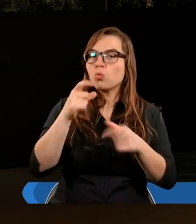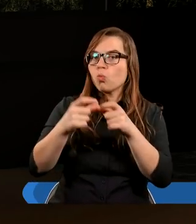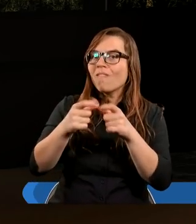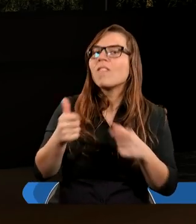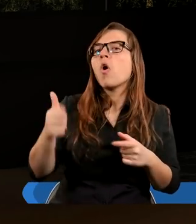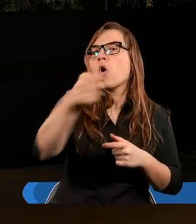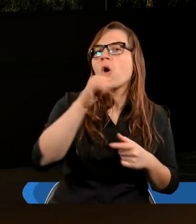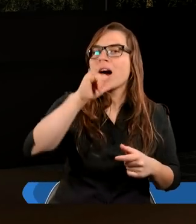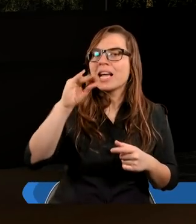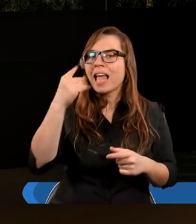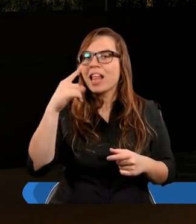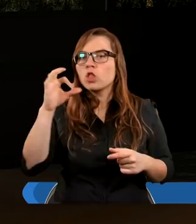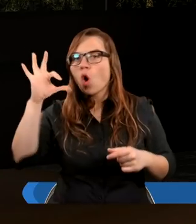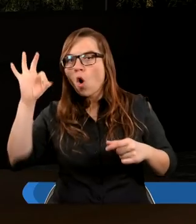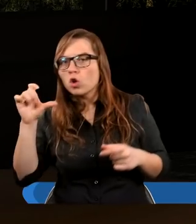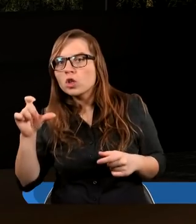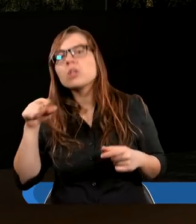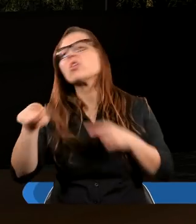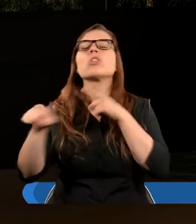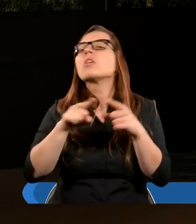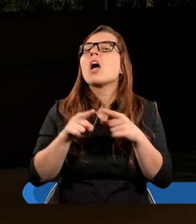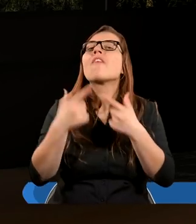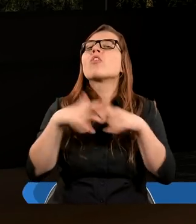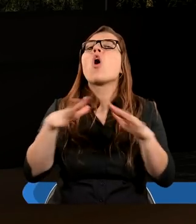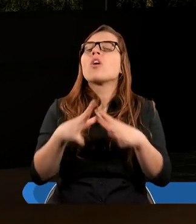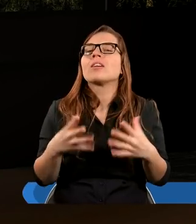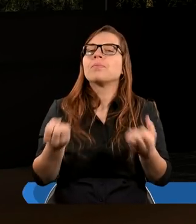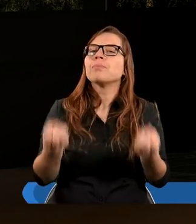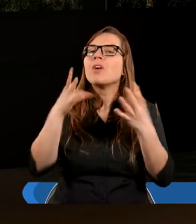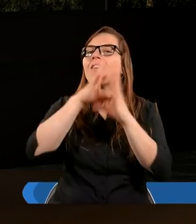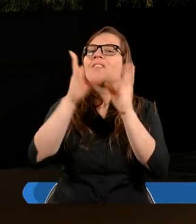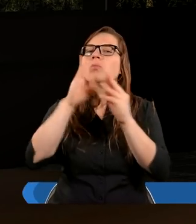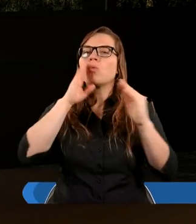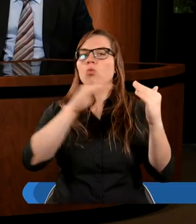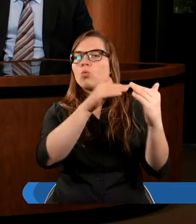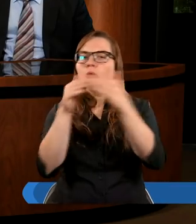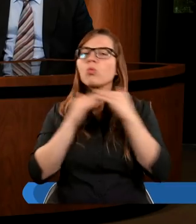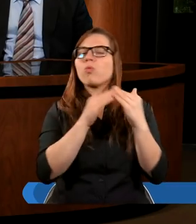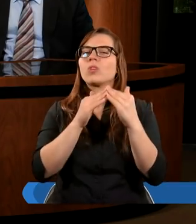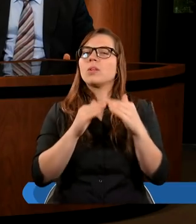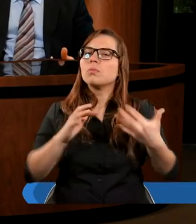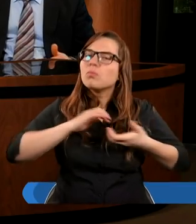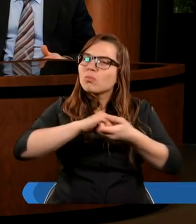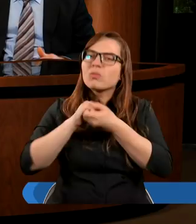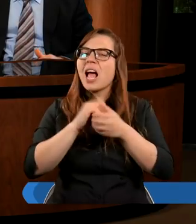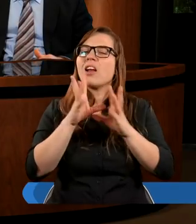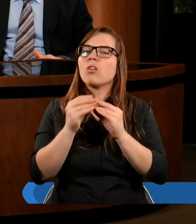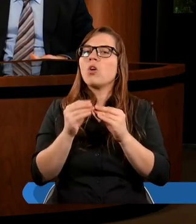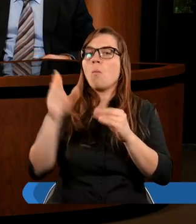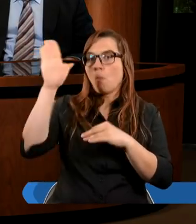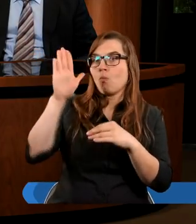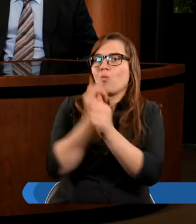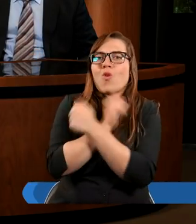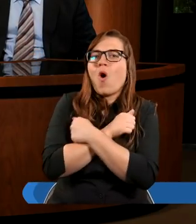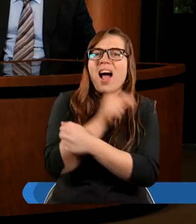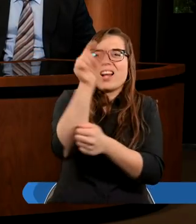jakby zmobilizować do tego, żebyśmy starali się w Kościele tworzyć wszystko na równi. Każdego z nas Bóg kocha tak samo,